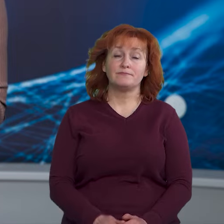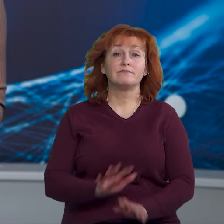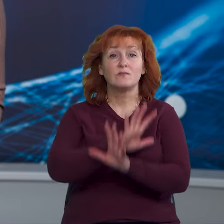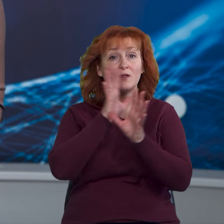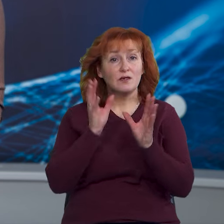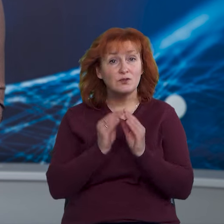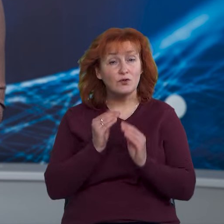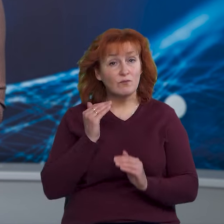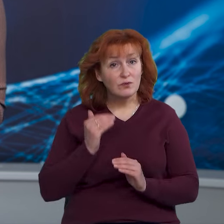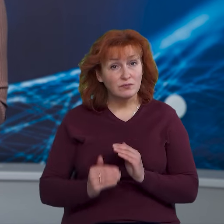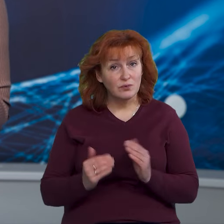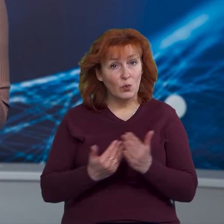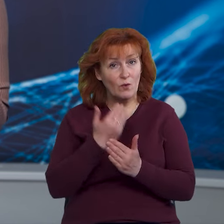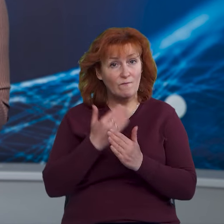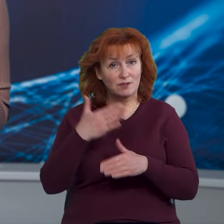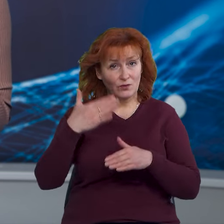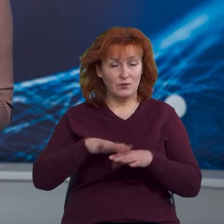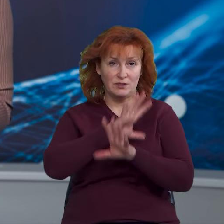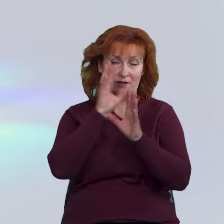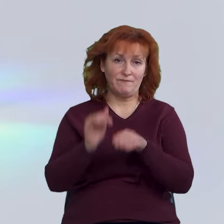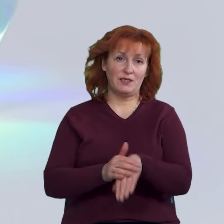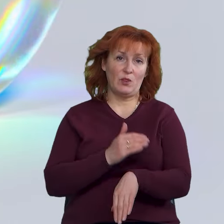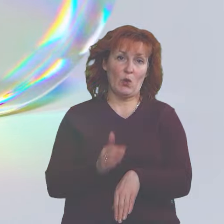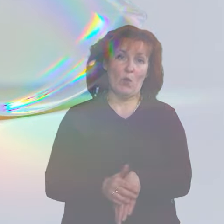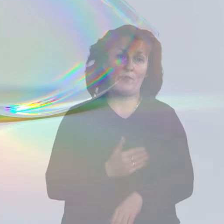На цьому у мене все, на все добре.